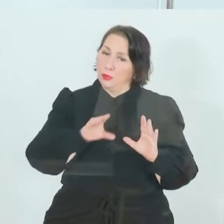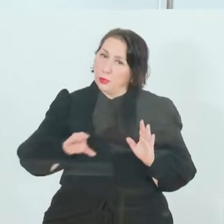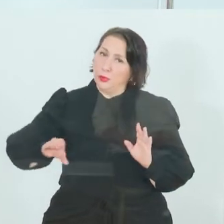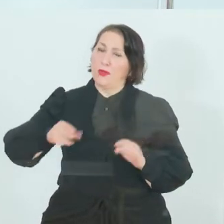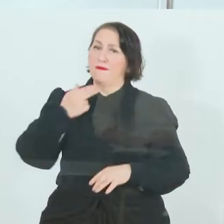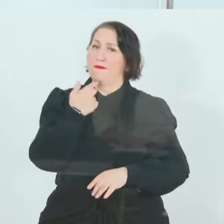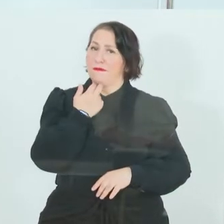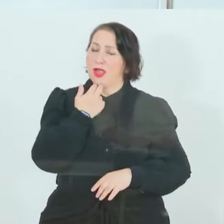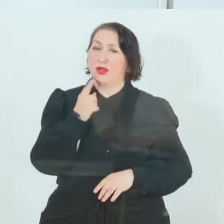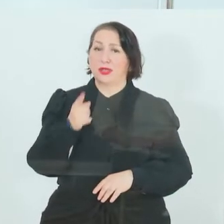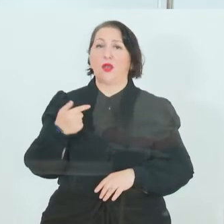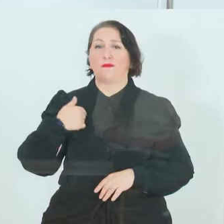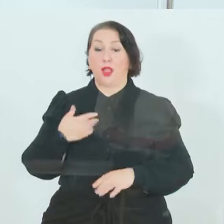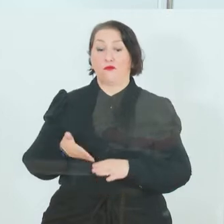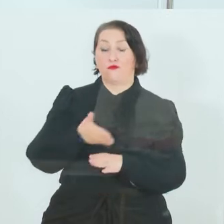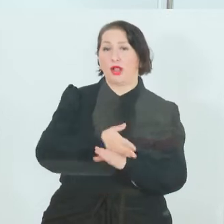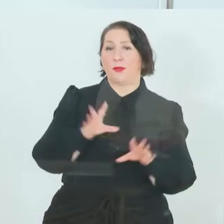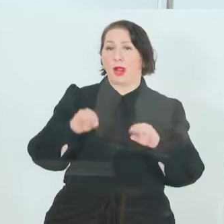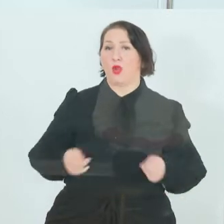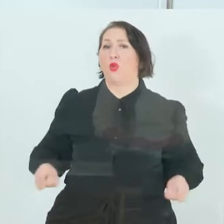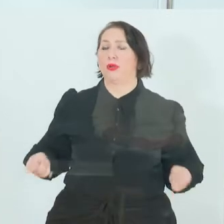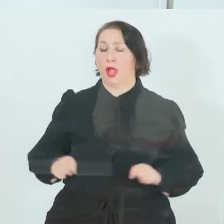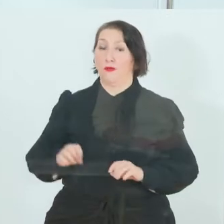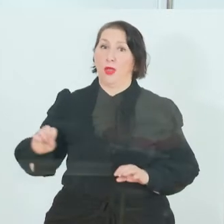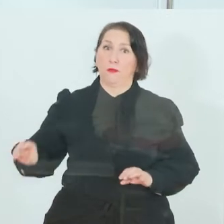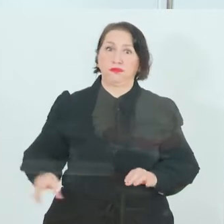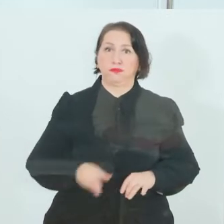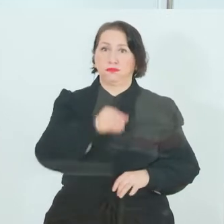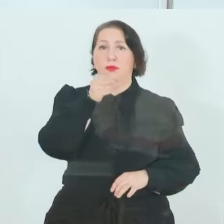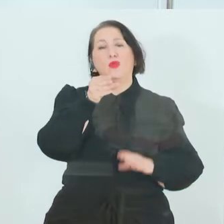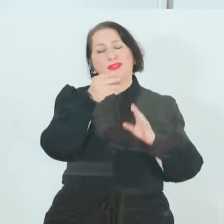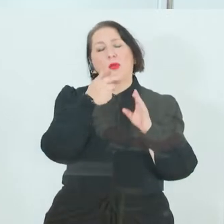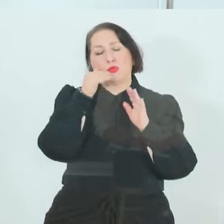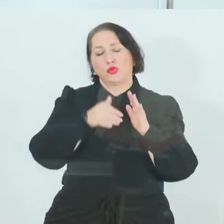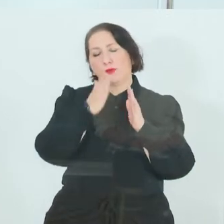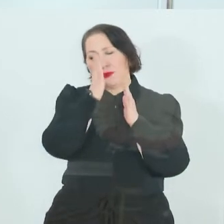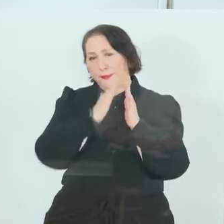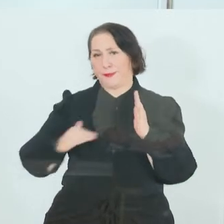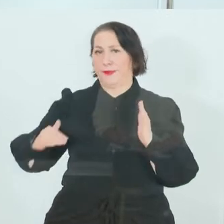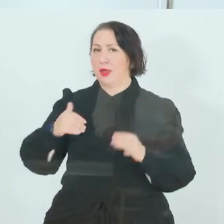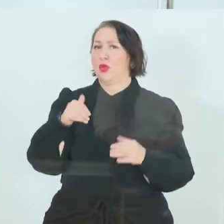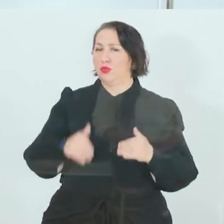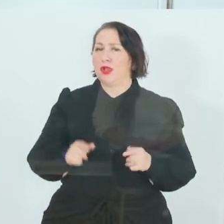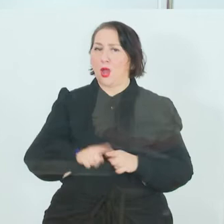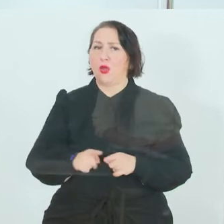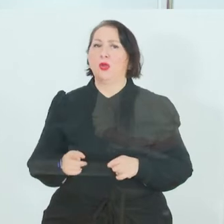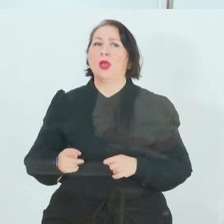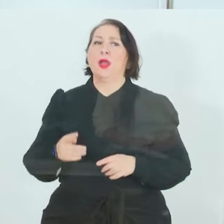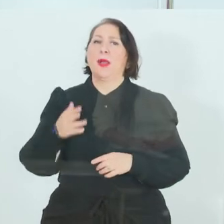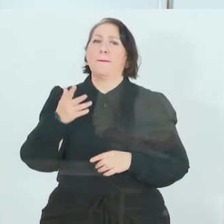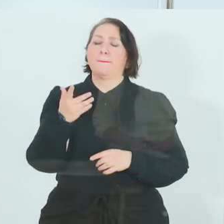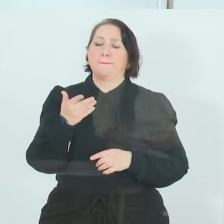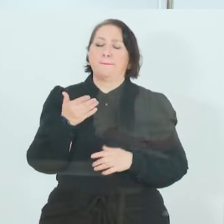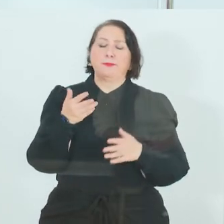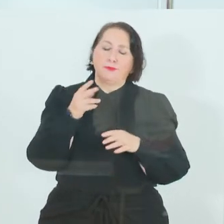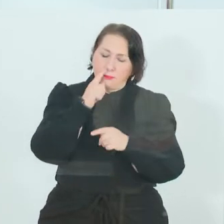Tagen vor dem Lockdown und jetzt ist wichtig, dass es wieder zurückgeht und das werden wir beobachten und nach der